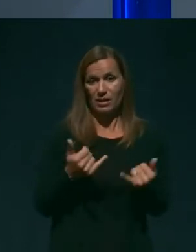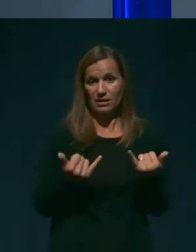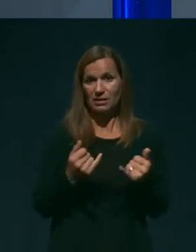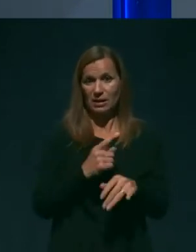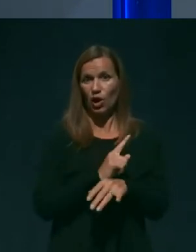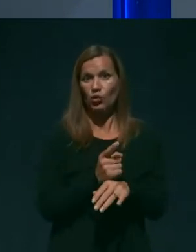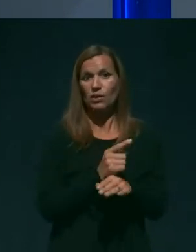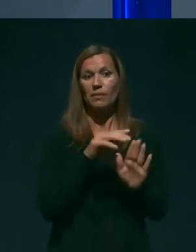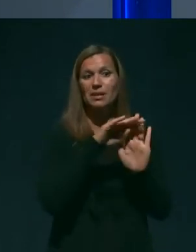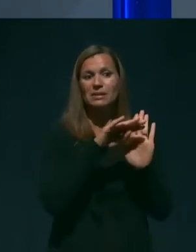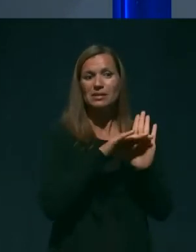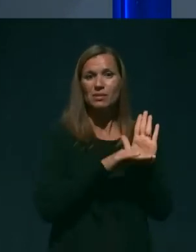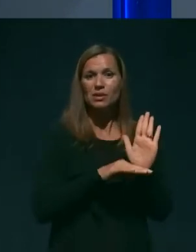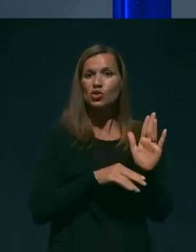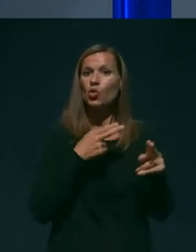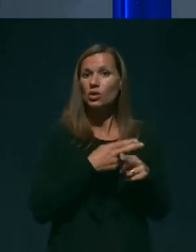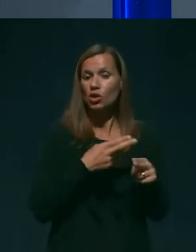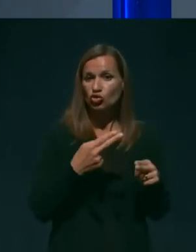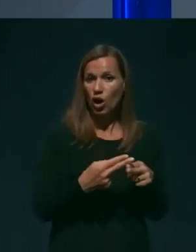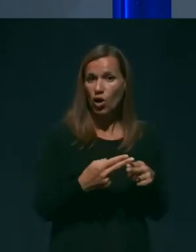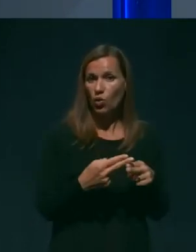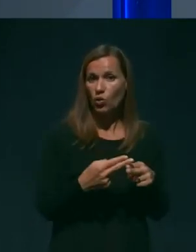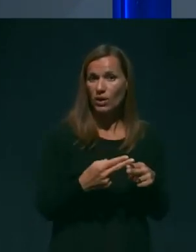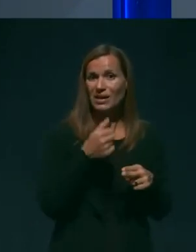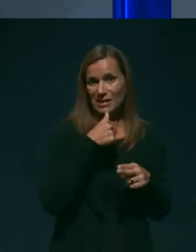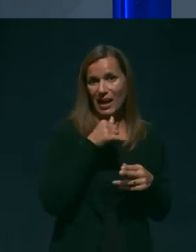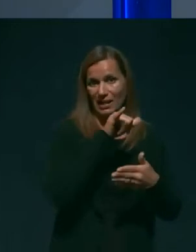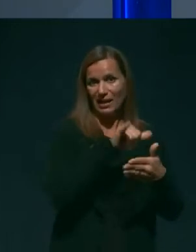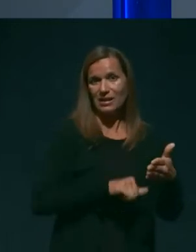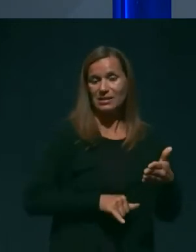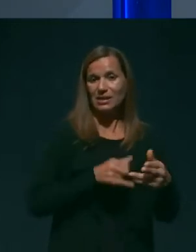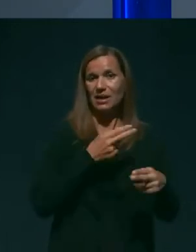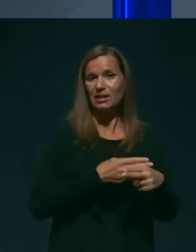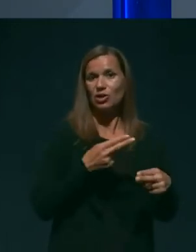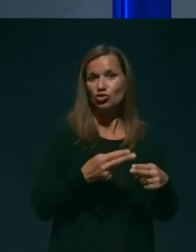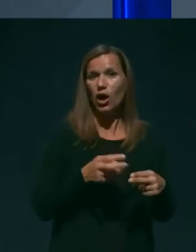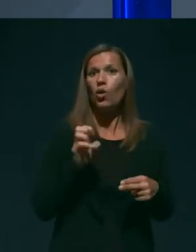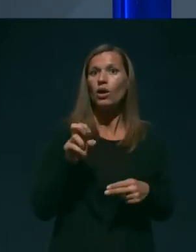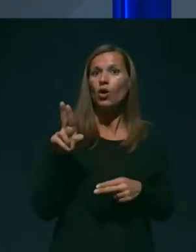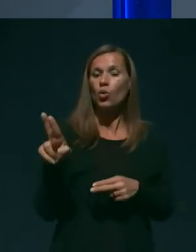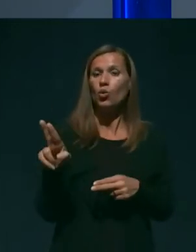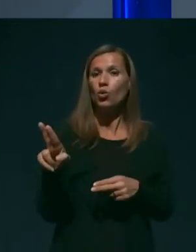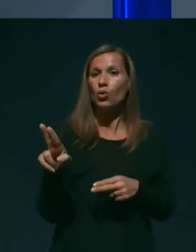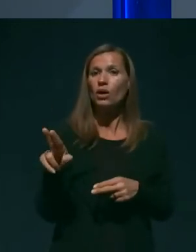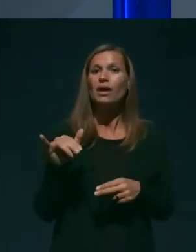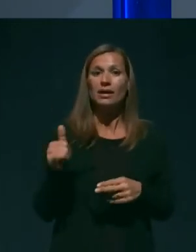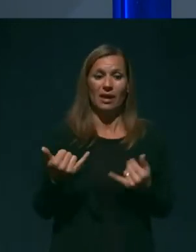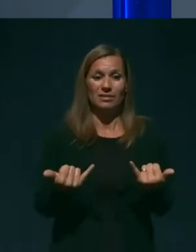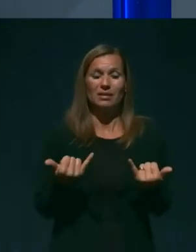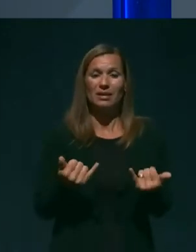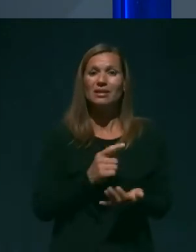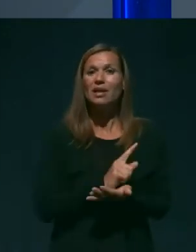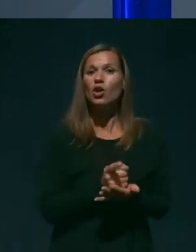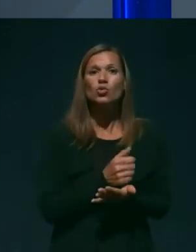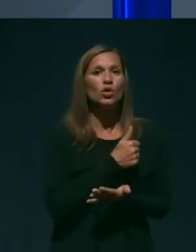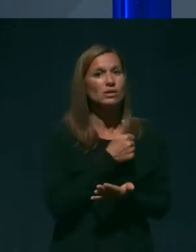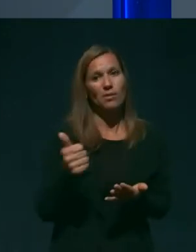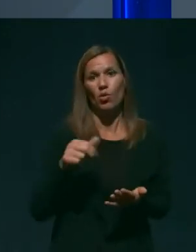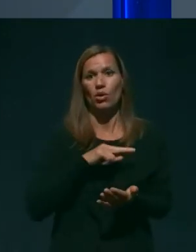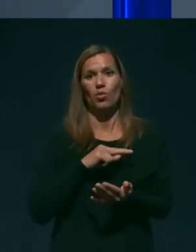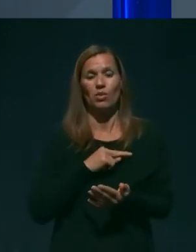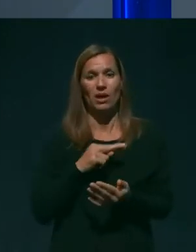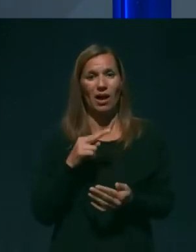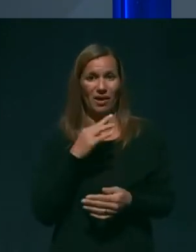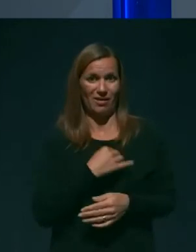držav, bom rekla, zeleni listi držav Evropske unije je trenutno zgolj Republika Hrvaška